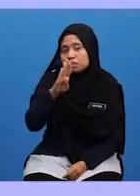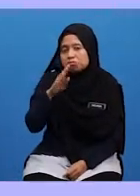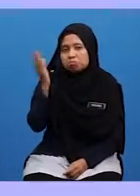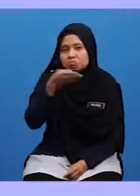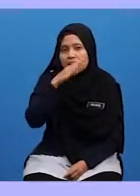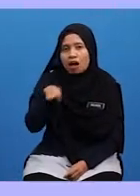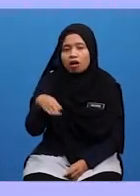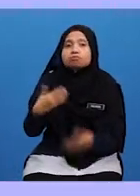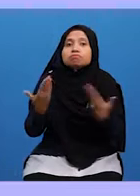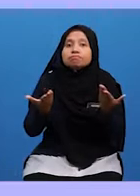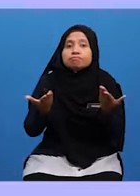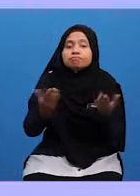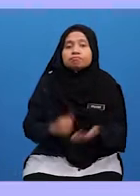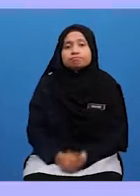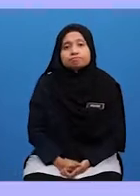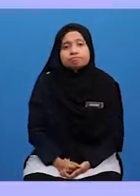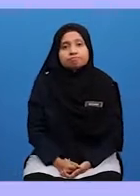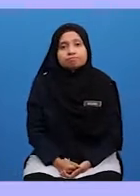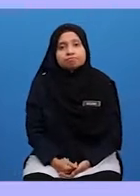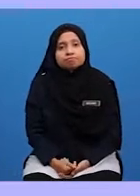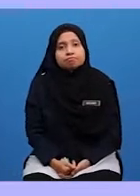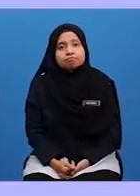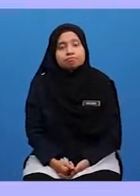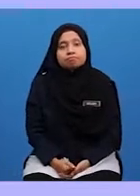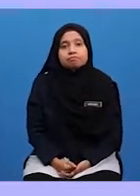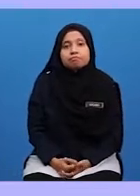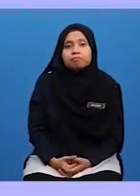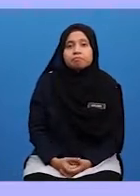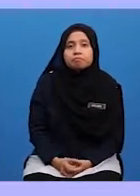Apakah Jawapan Murid-murid Untuk Soalan Ini